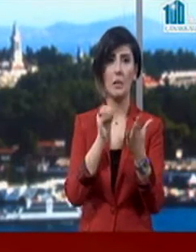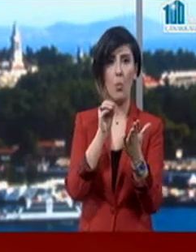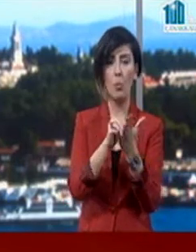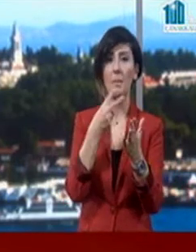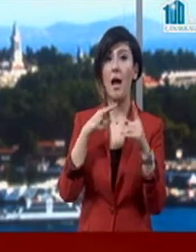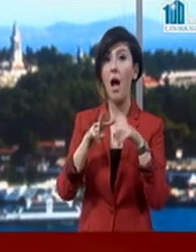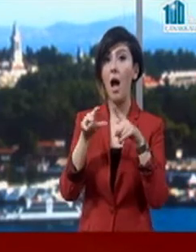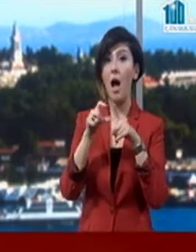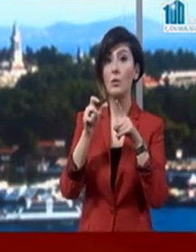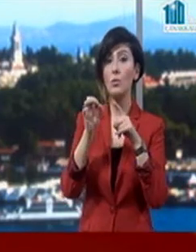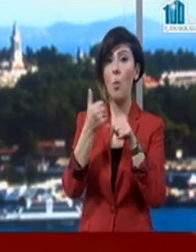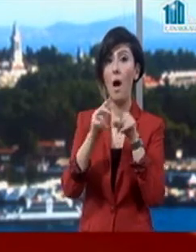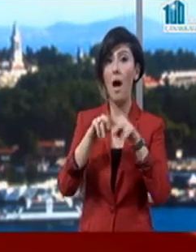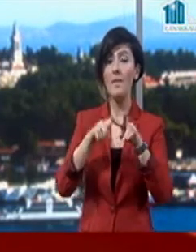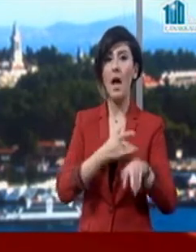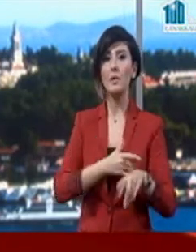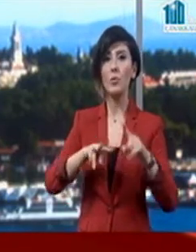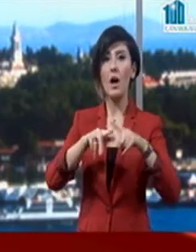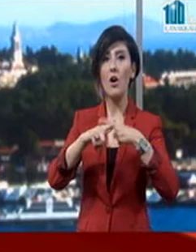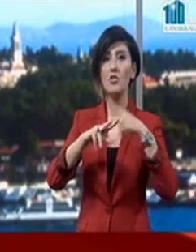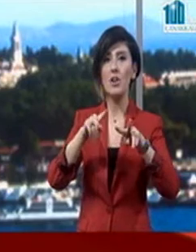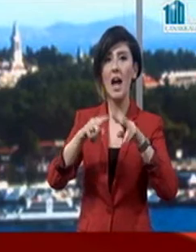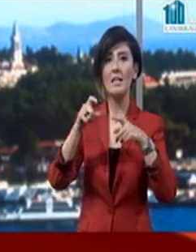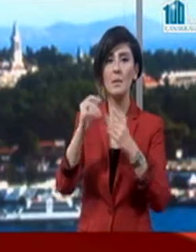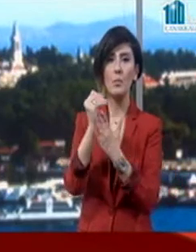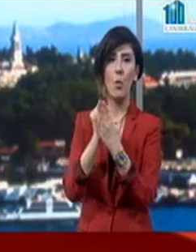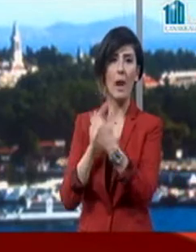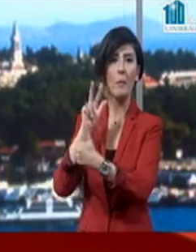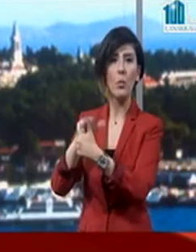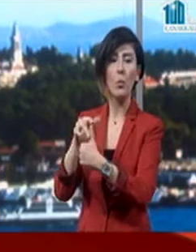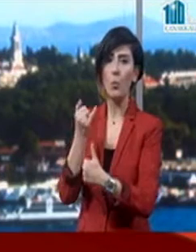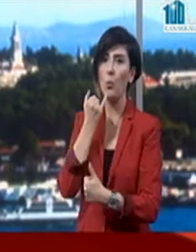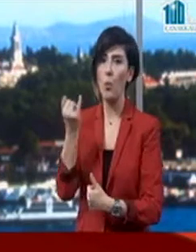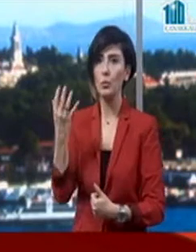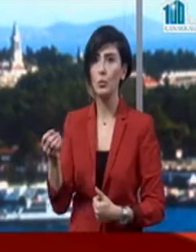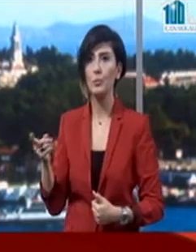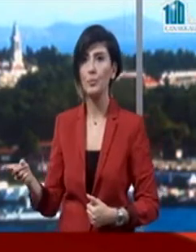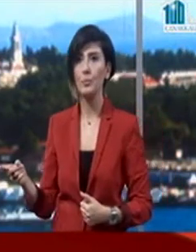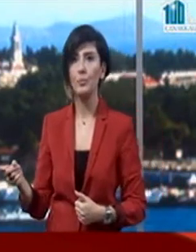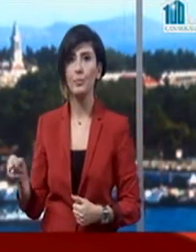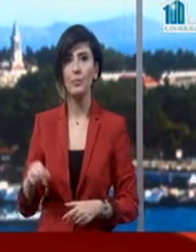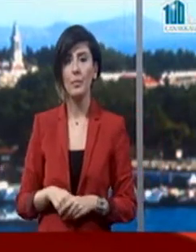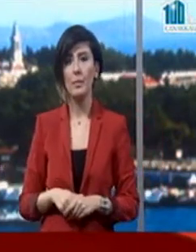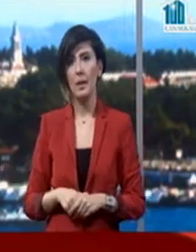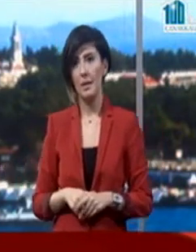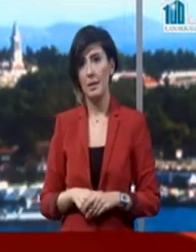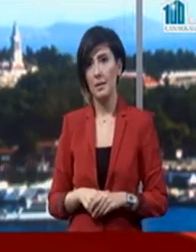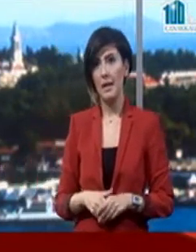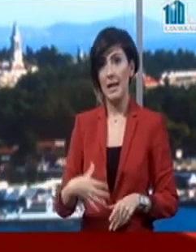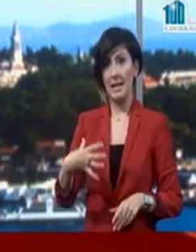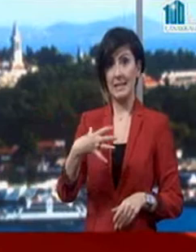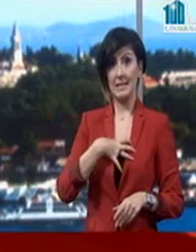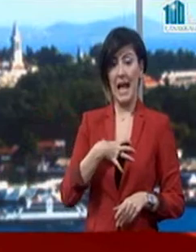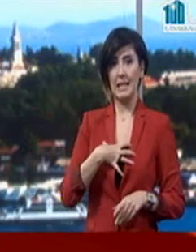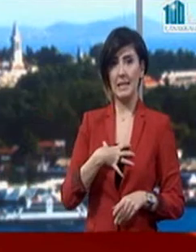Akdoğan, Anadolu Ajansı editör masasına konuk oldu. Buna menfi siyaset denir. Yani kendi